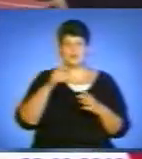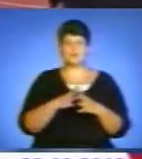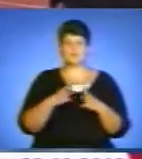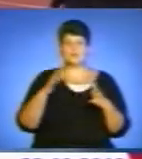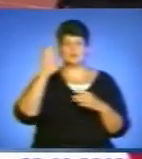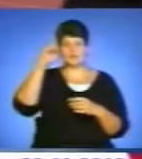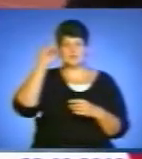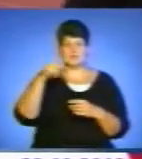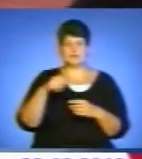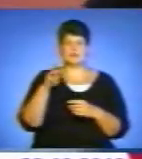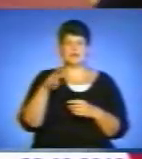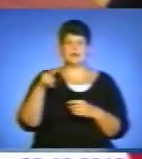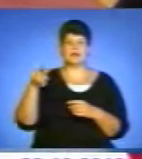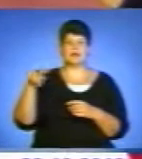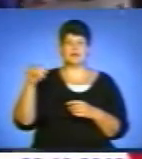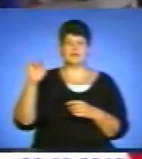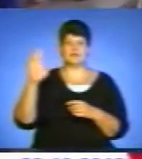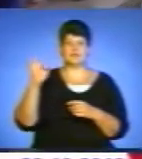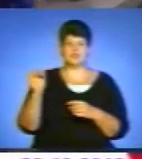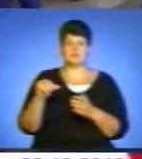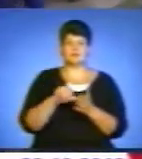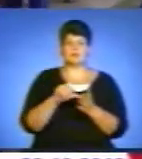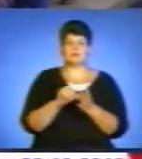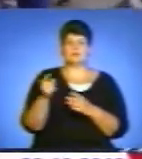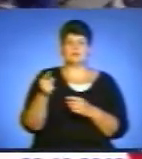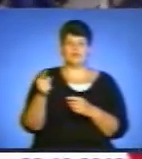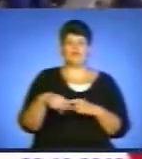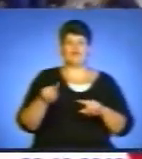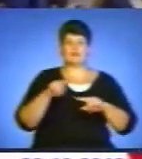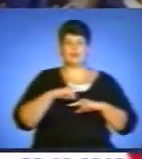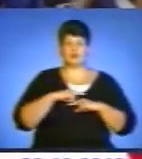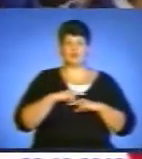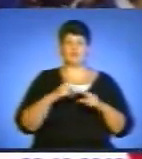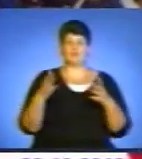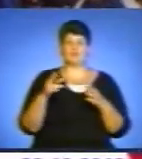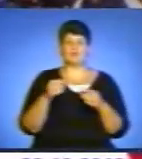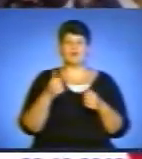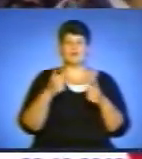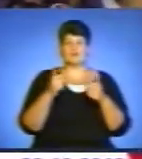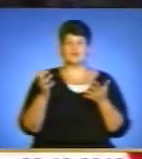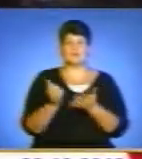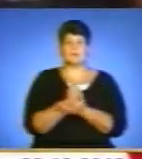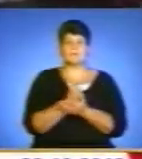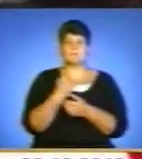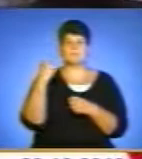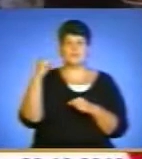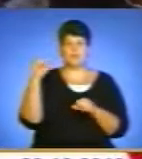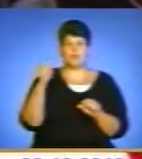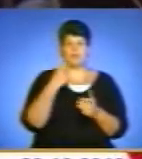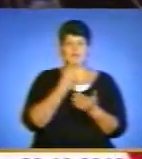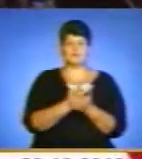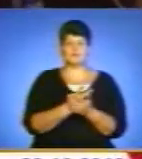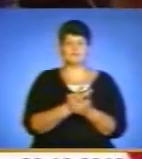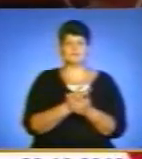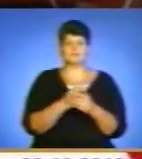живе і тренується у Львові, та виступала за Тернопіль. У фінальному поєдинку дівчина здобула перемогу, поклавши суперницю на лопатки.